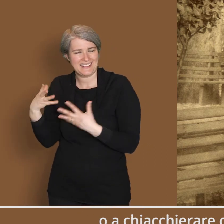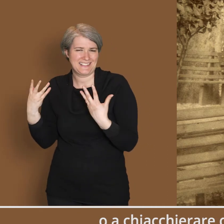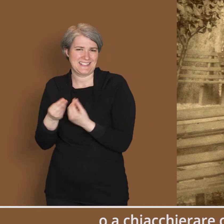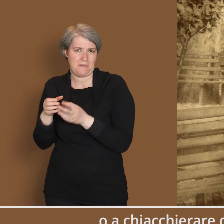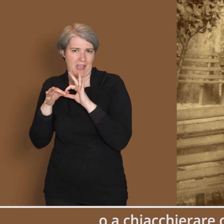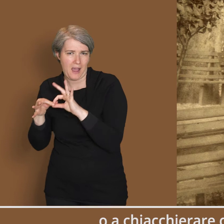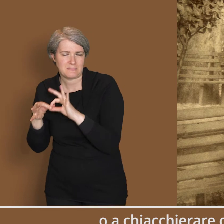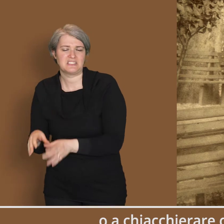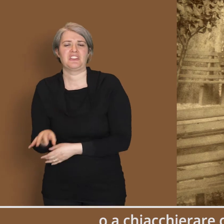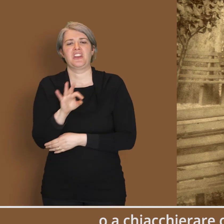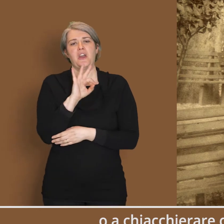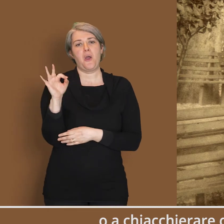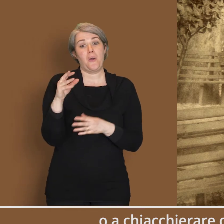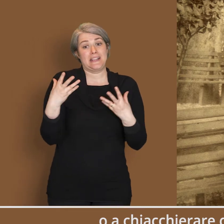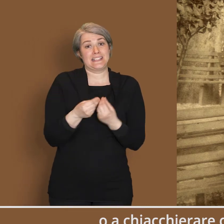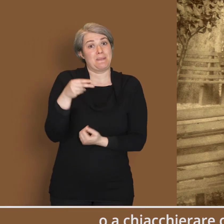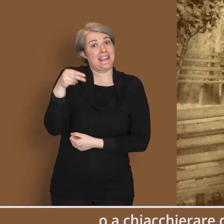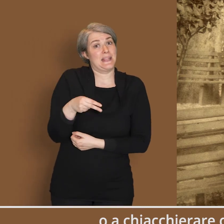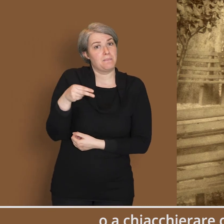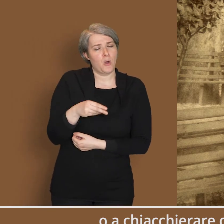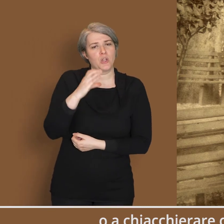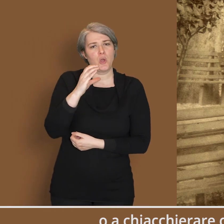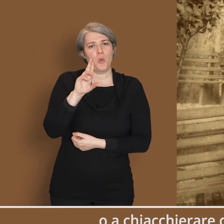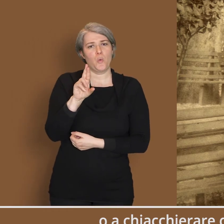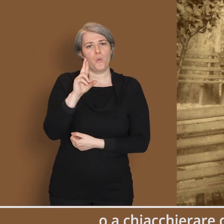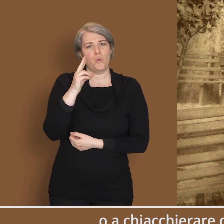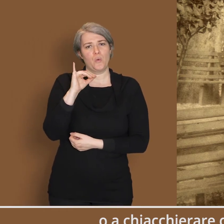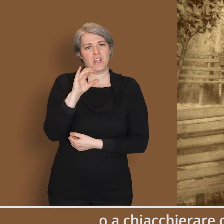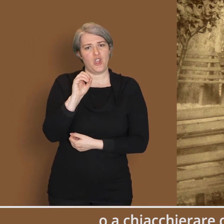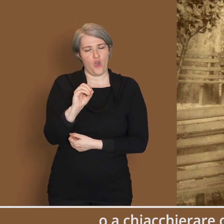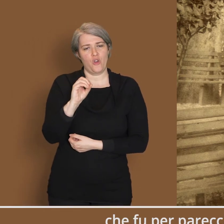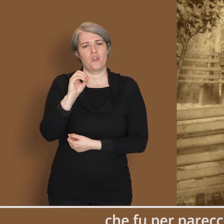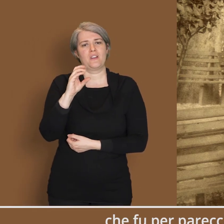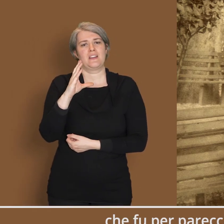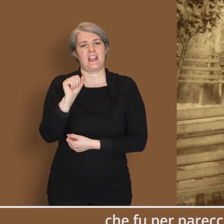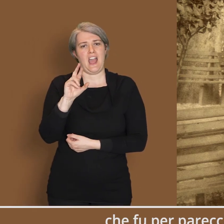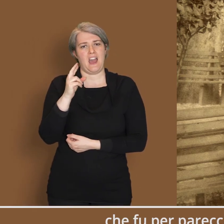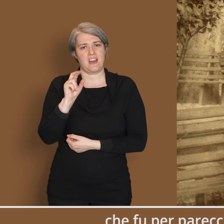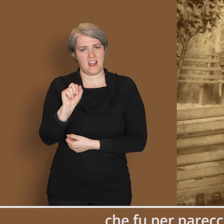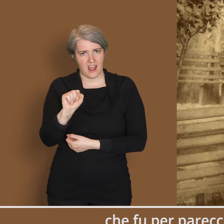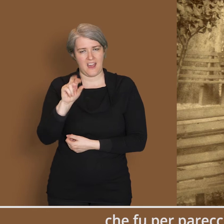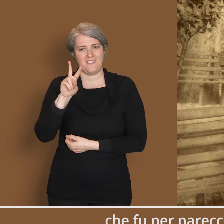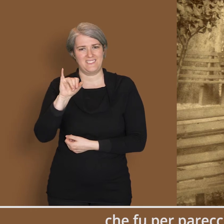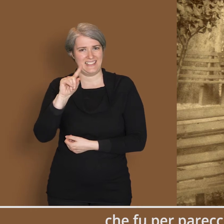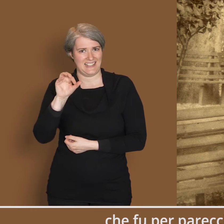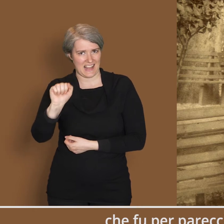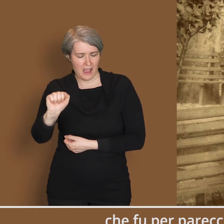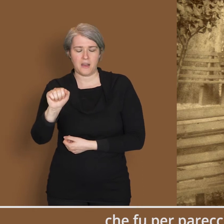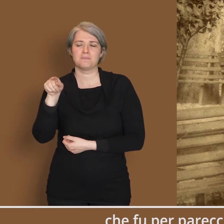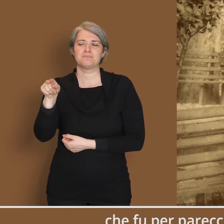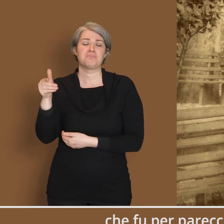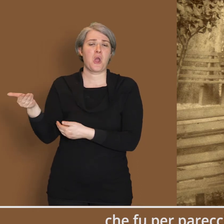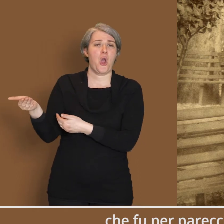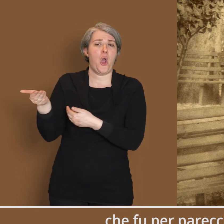chiacchierare con qualche amico fidato, oppure con il nipote Curio Chiaraviglio, che fu per parecchi anni ospite del nonno